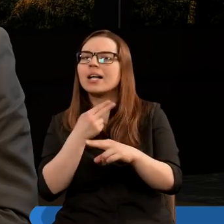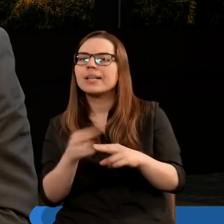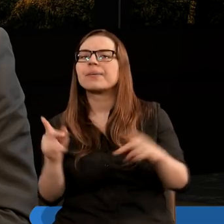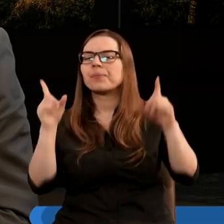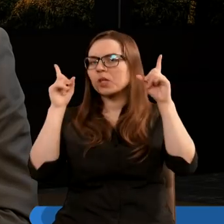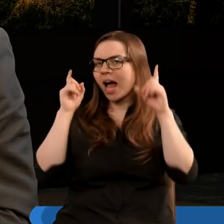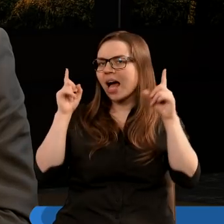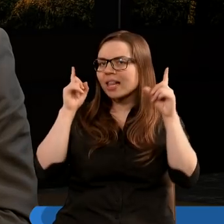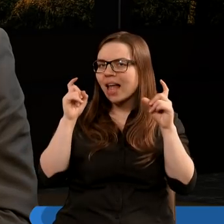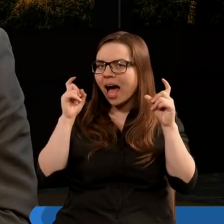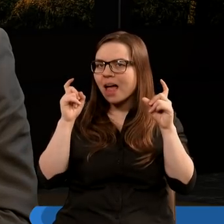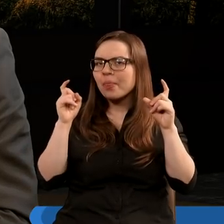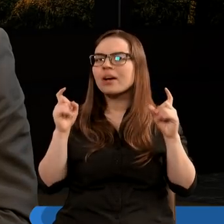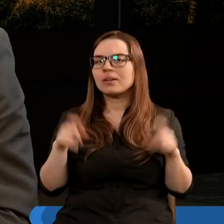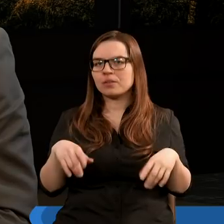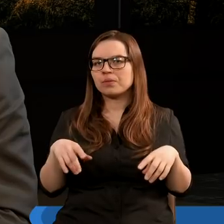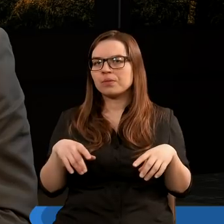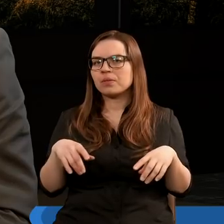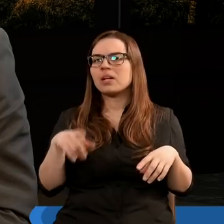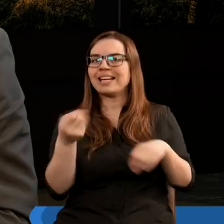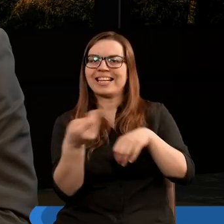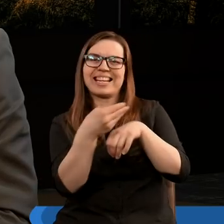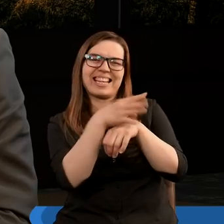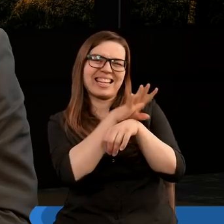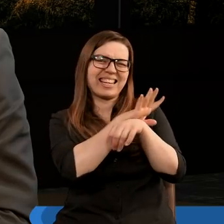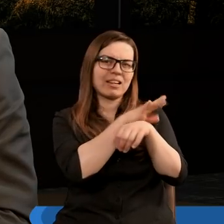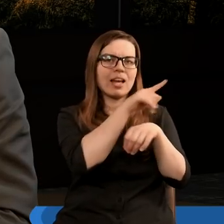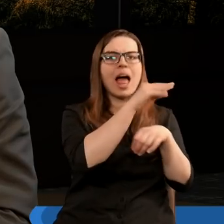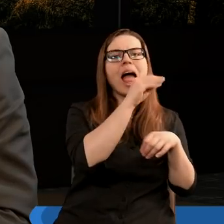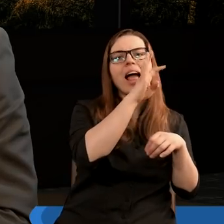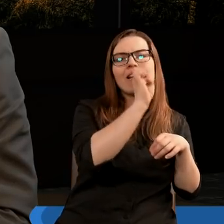szatan zwiódł Ewę,